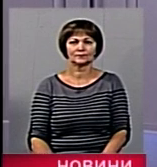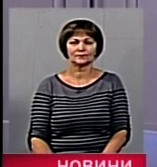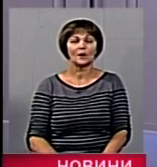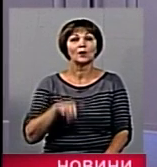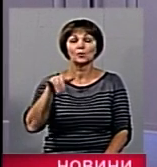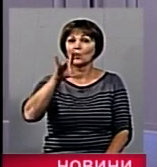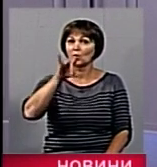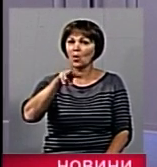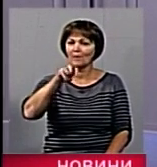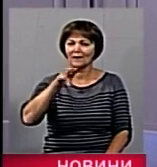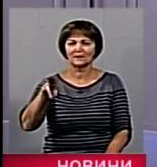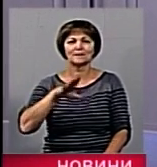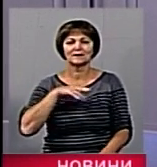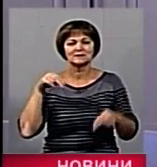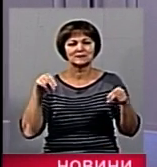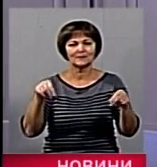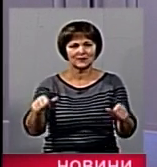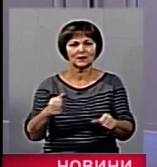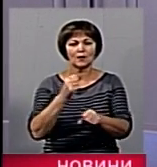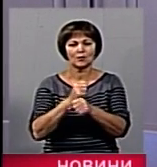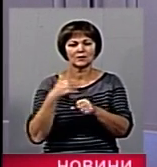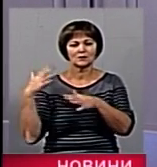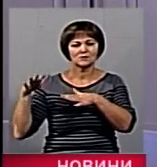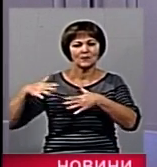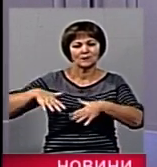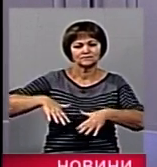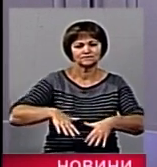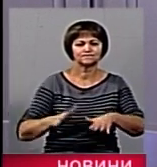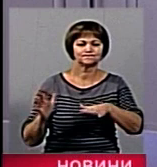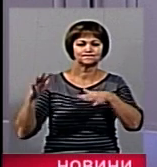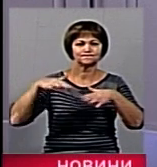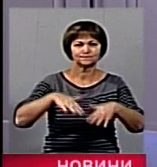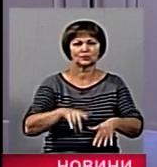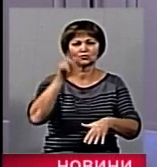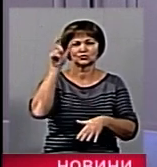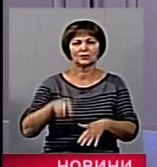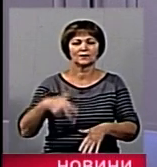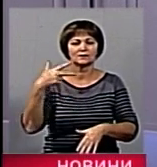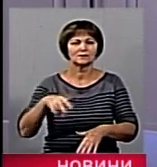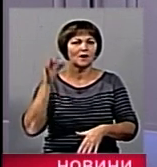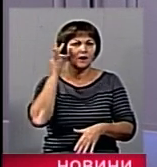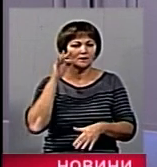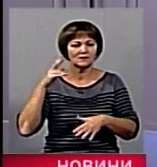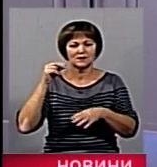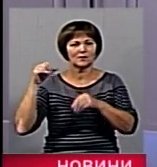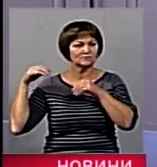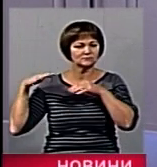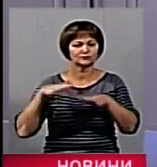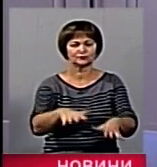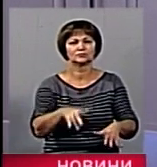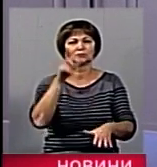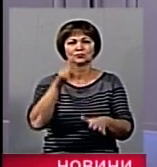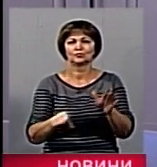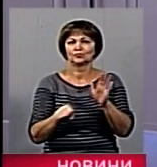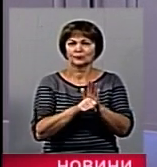У Романові під час земляних робіт стався сув ґрунту і землею засипало 30-річного чоловіка, який загинув на місці. В офіційній